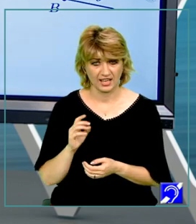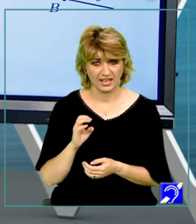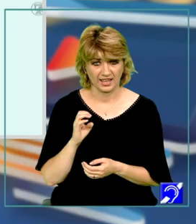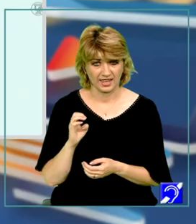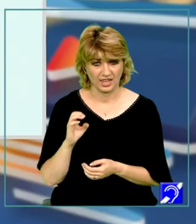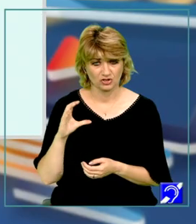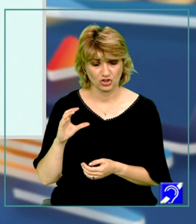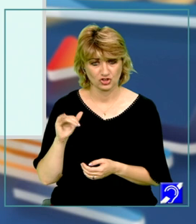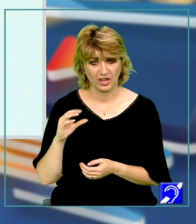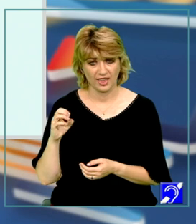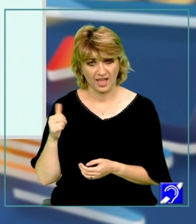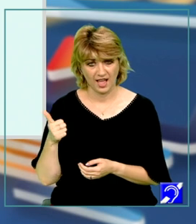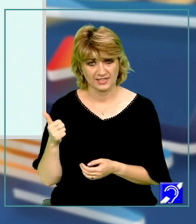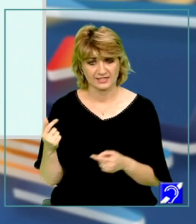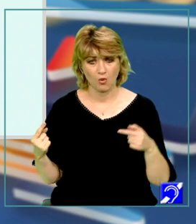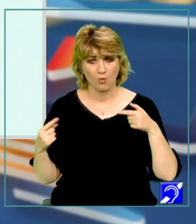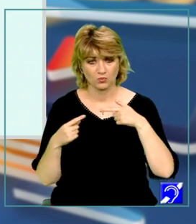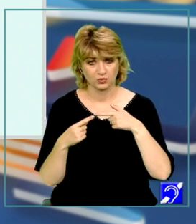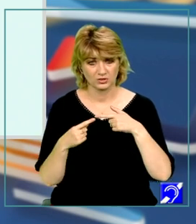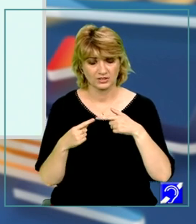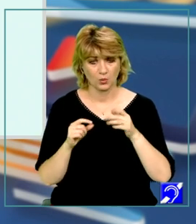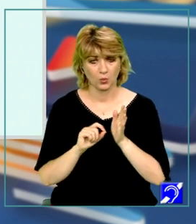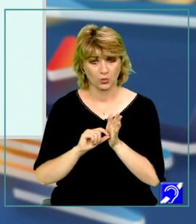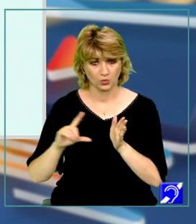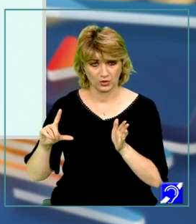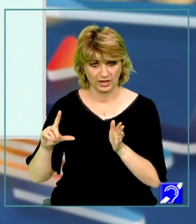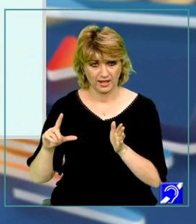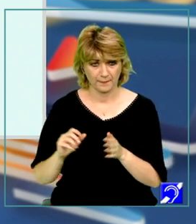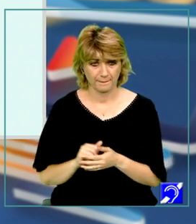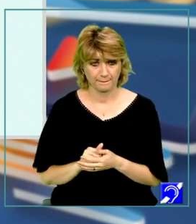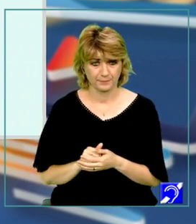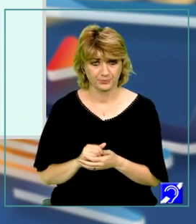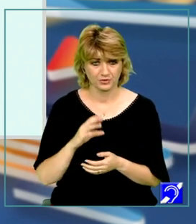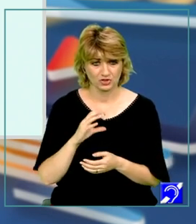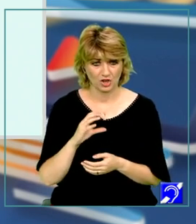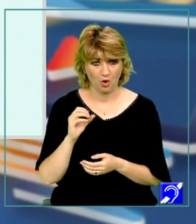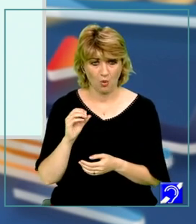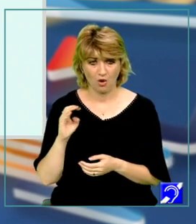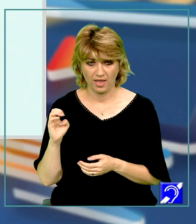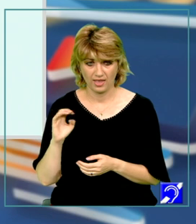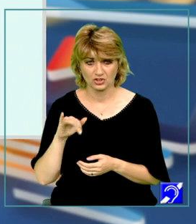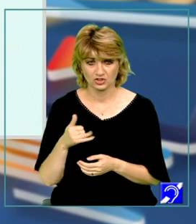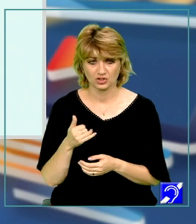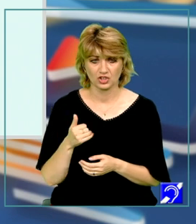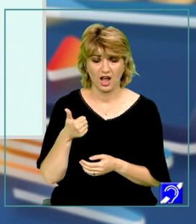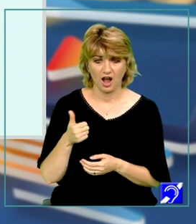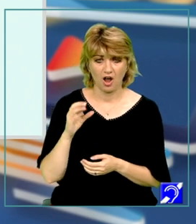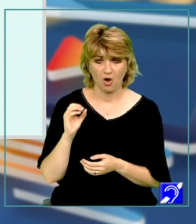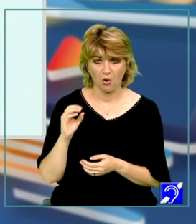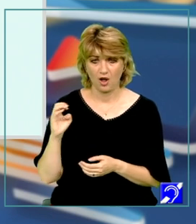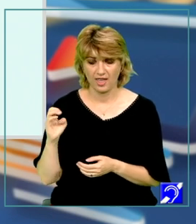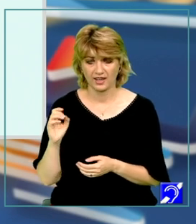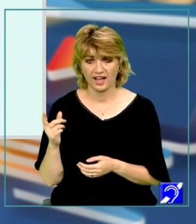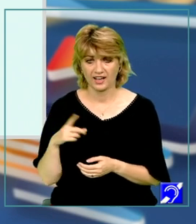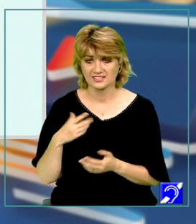E, A se opun unghiurile C, O, E și A, O, E care